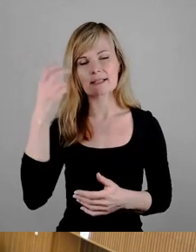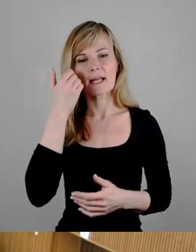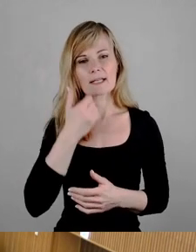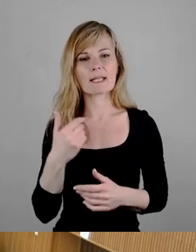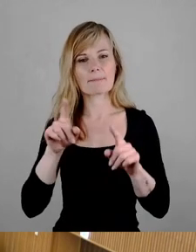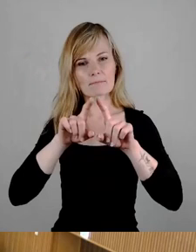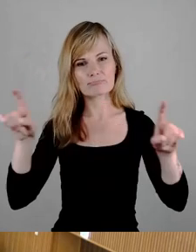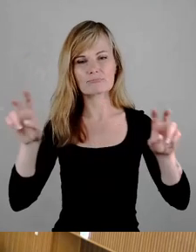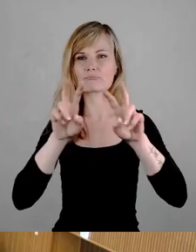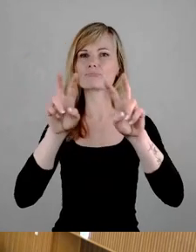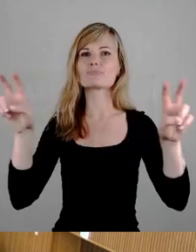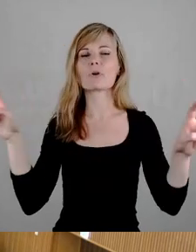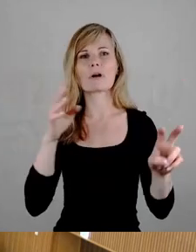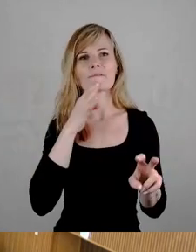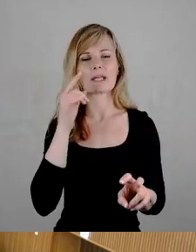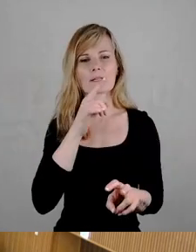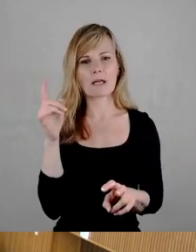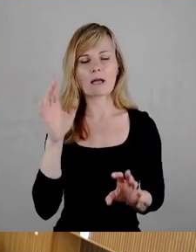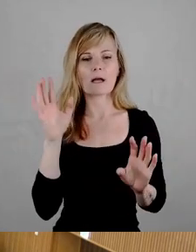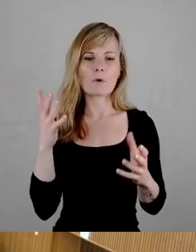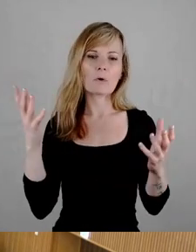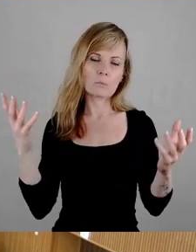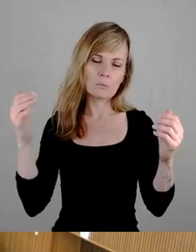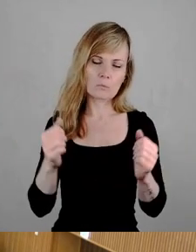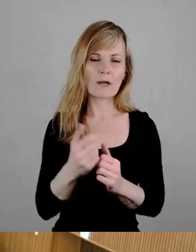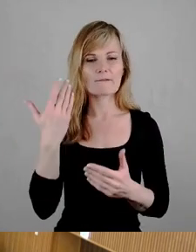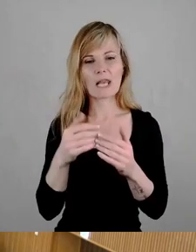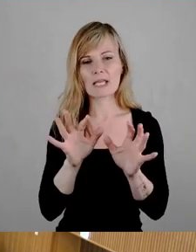nicht so viele, aber vielleicht führen uns ja Menschen am Stream.